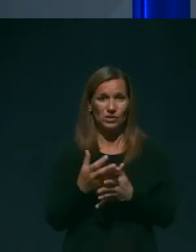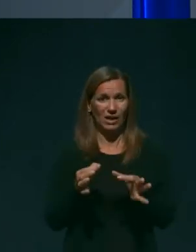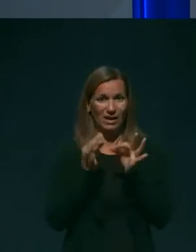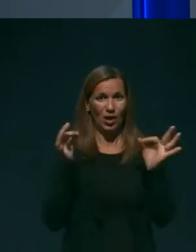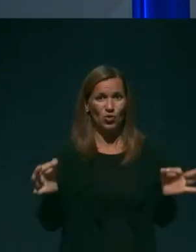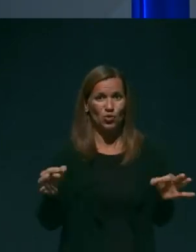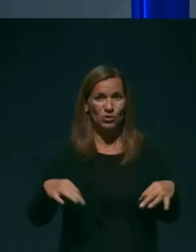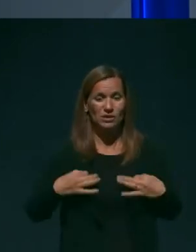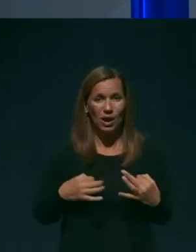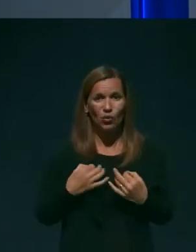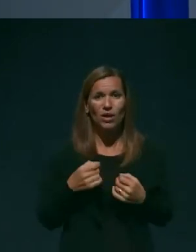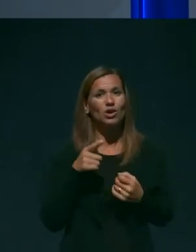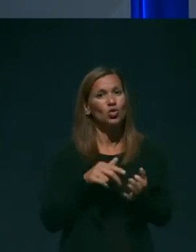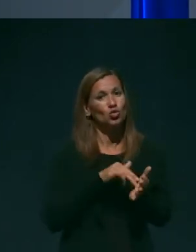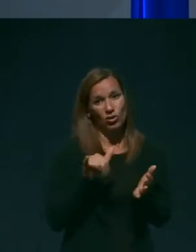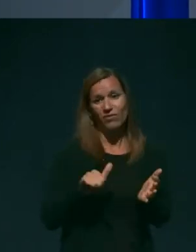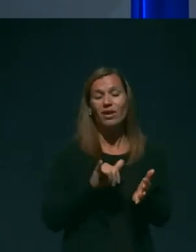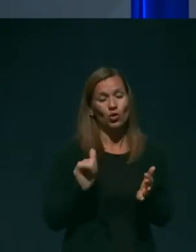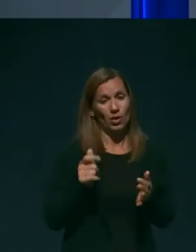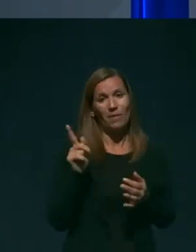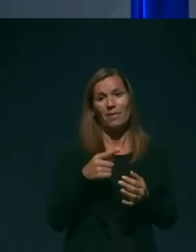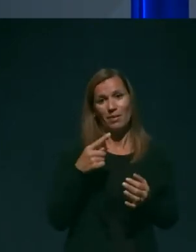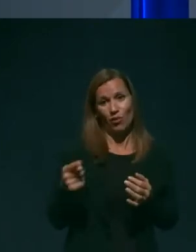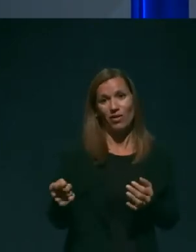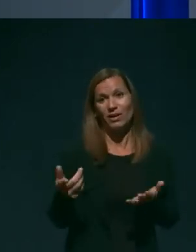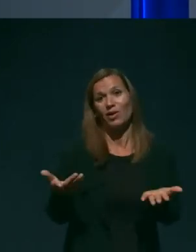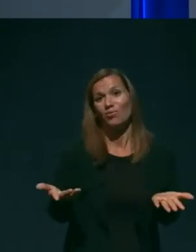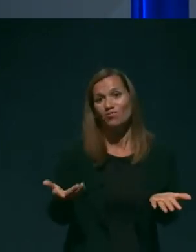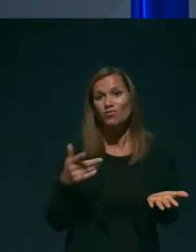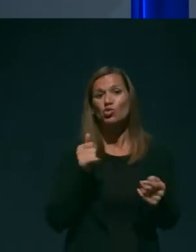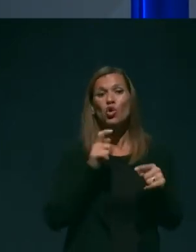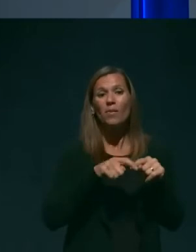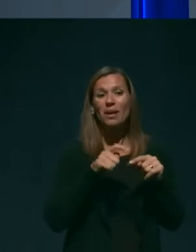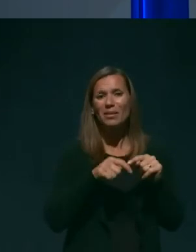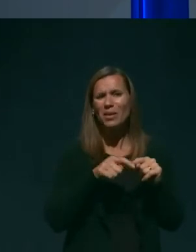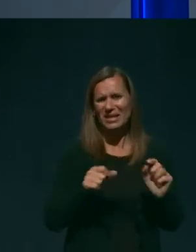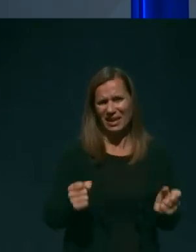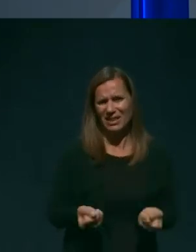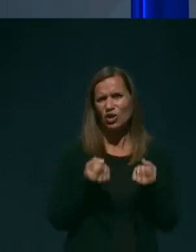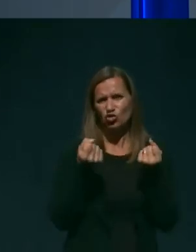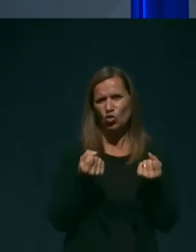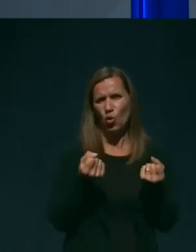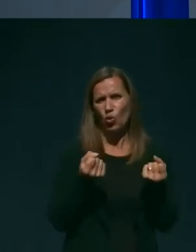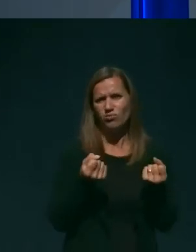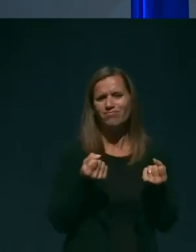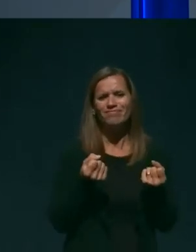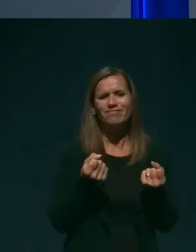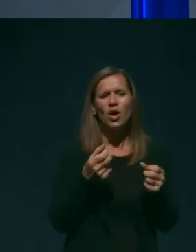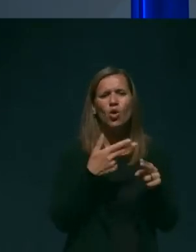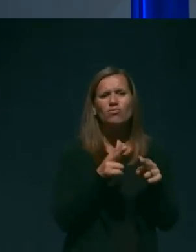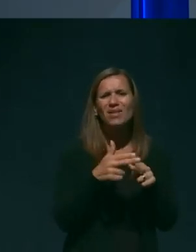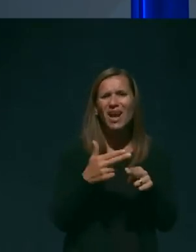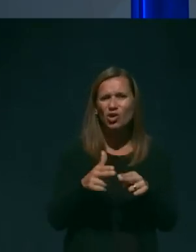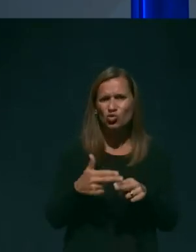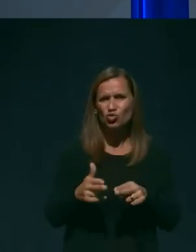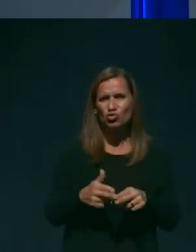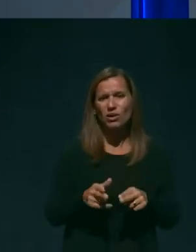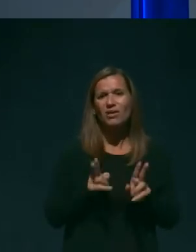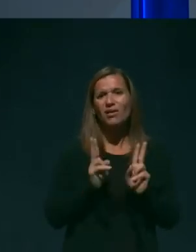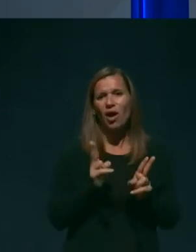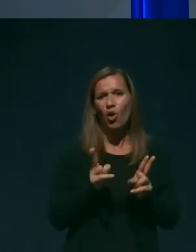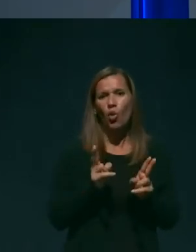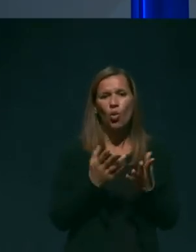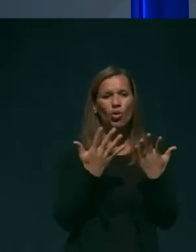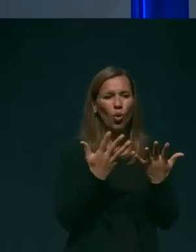zdano, je to še vedno prepovedano, ker gre pa za predmete, ki jih je težko razkužati in lahko prehajajo iz rok